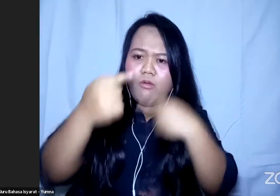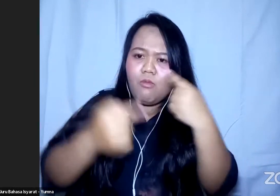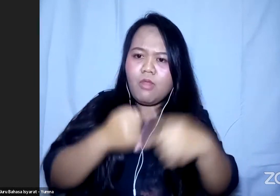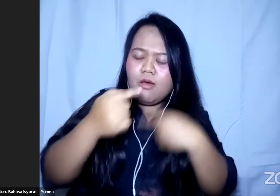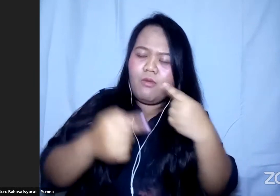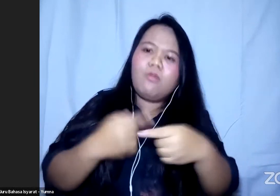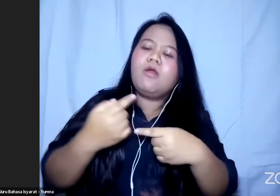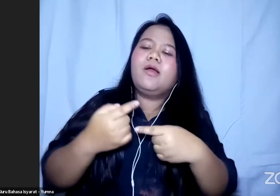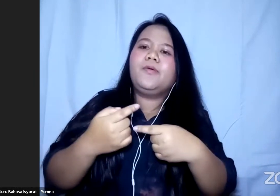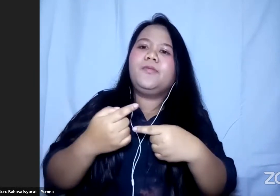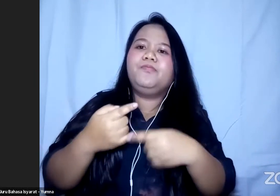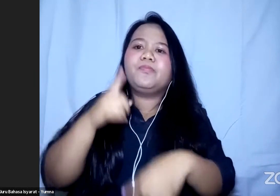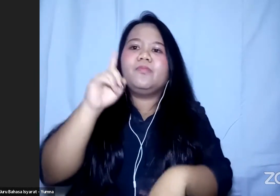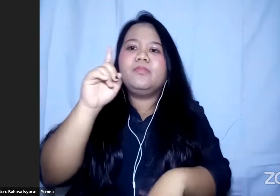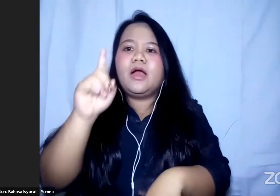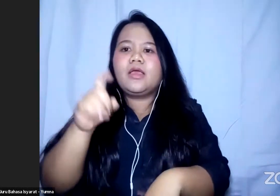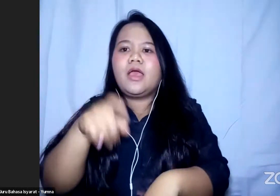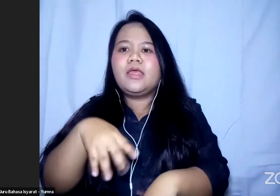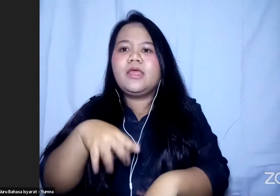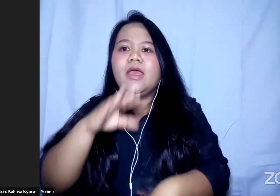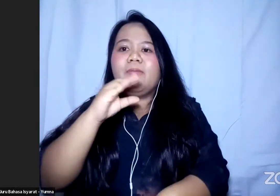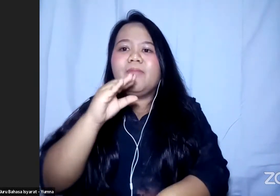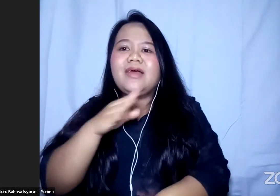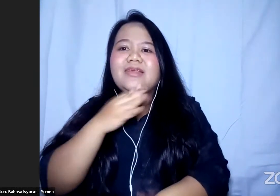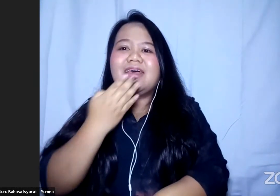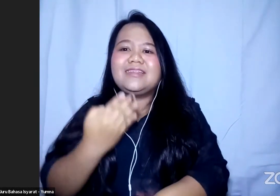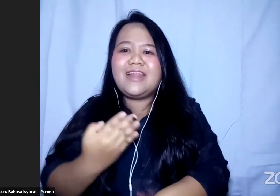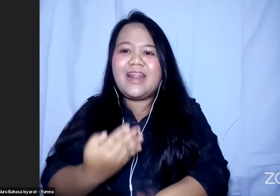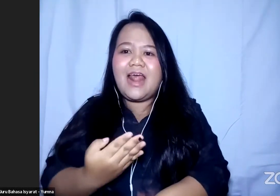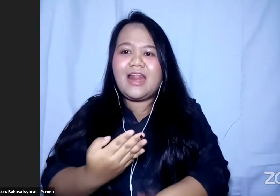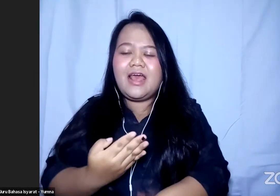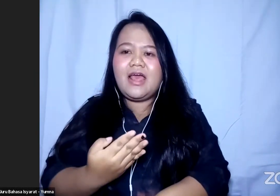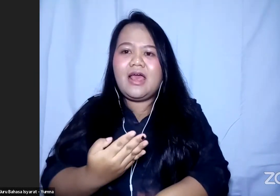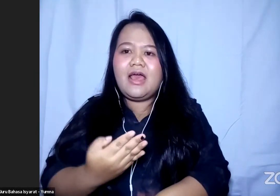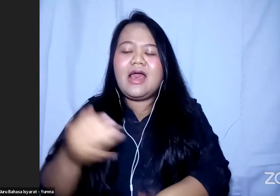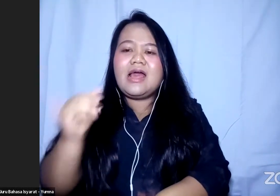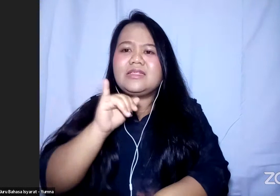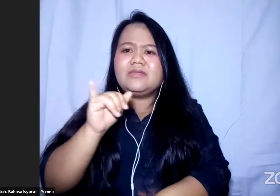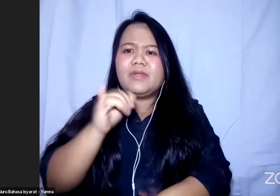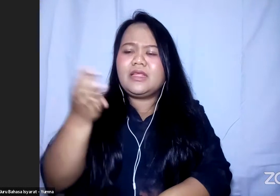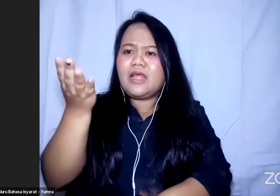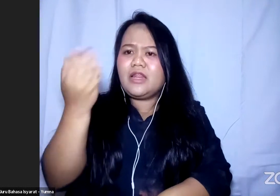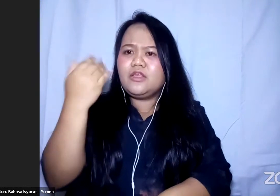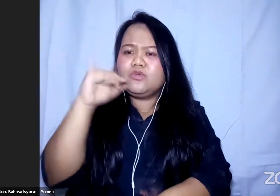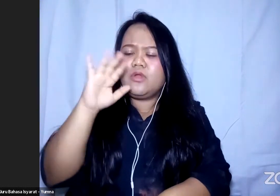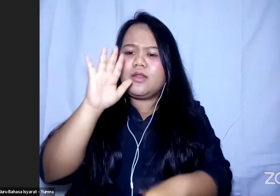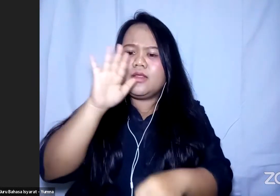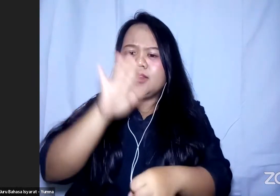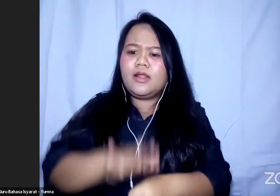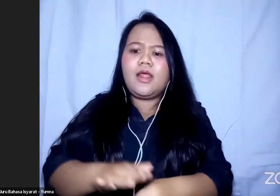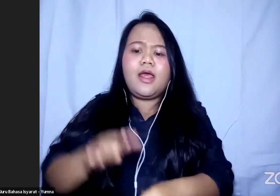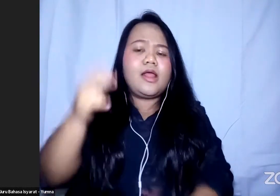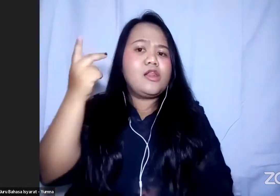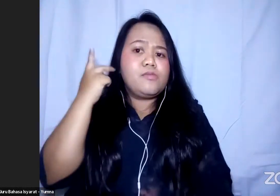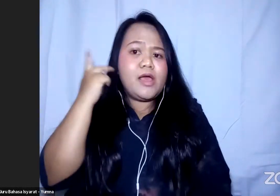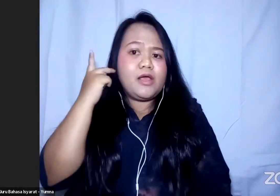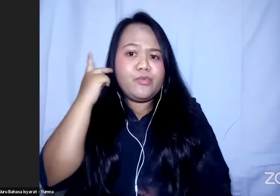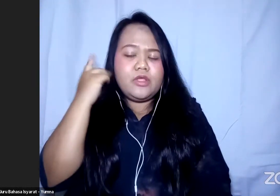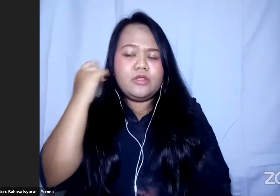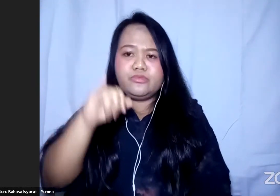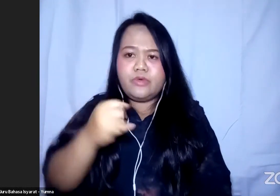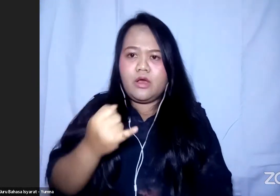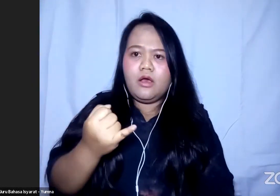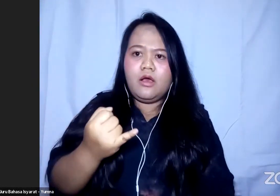menggunakan bahasa yang sederhana Seperti yang tadi sudah ditekankan Mbak Kuni juga Dan pada saat